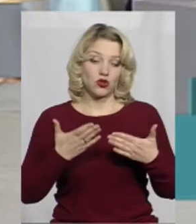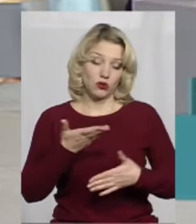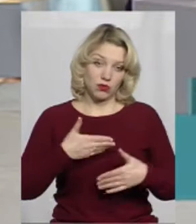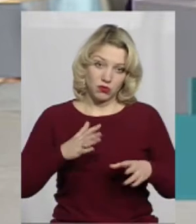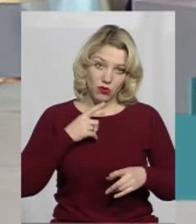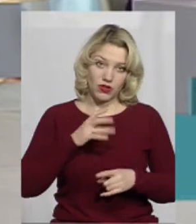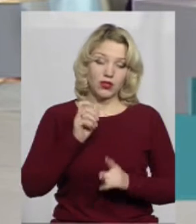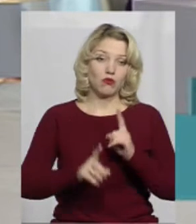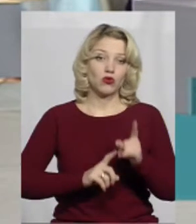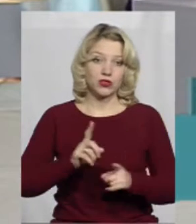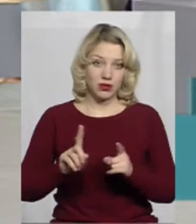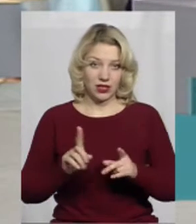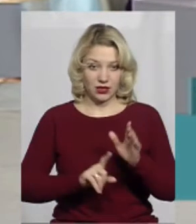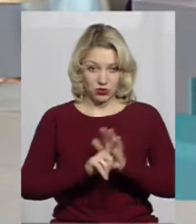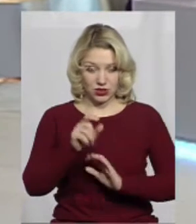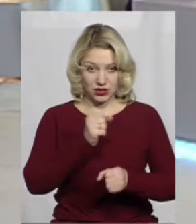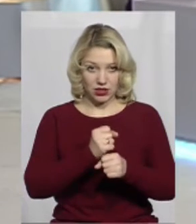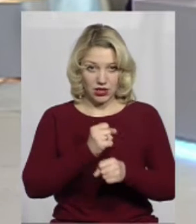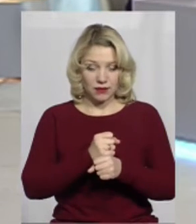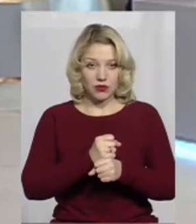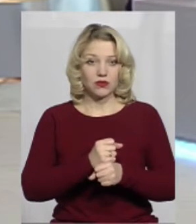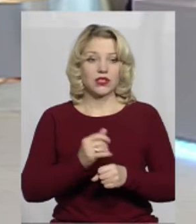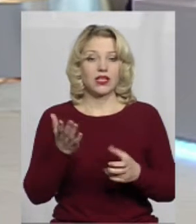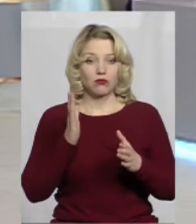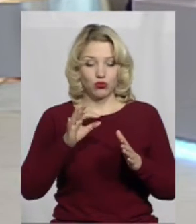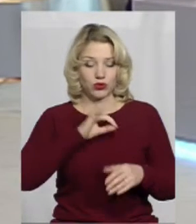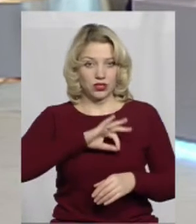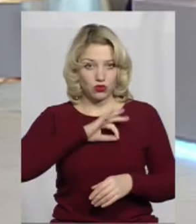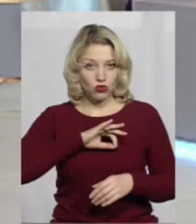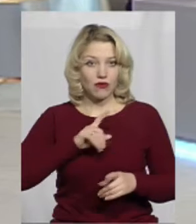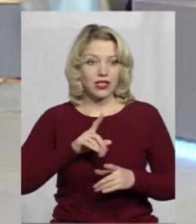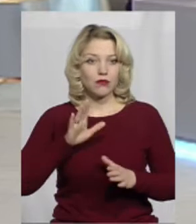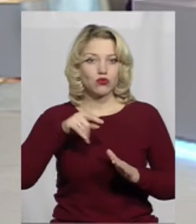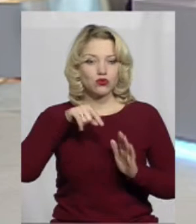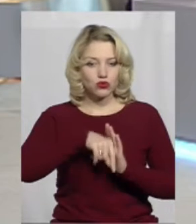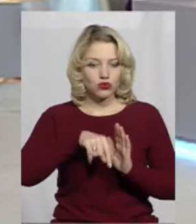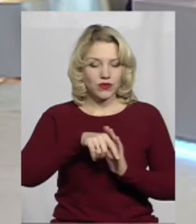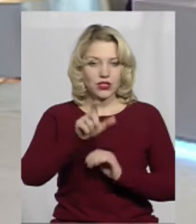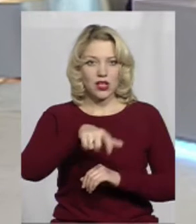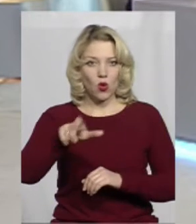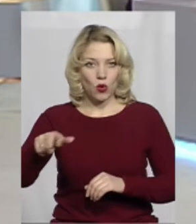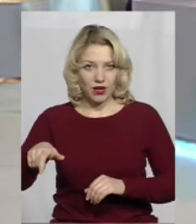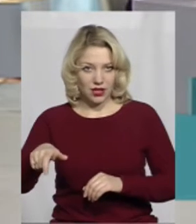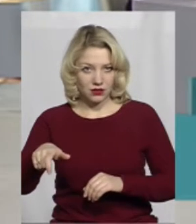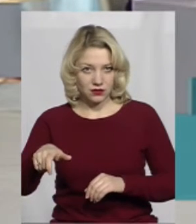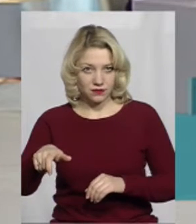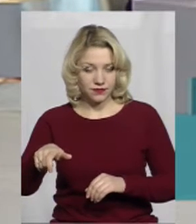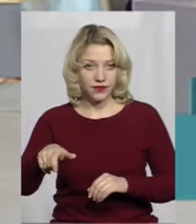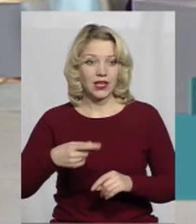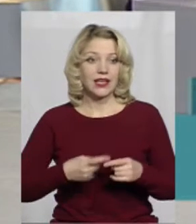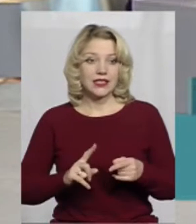говорити про ті зміни, які набрали чинності, які будуть застосовуватися вже, і які будуть стосуватися цих громадян, ну,